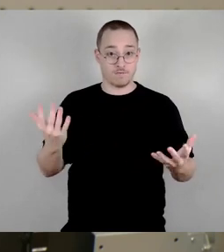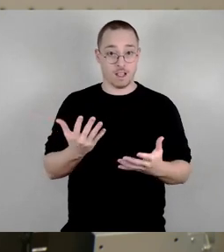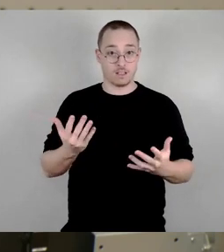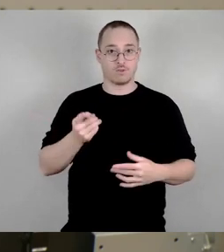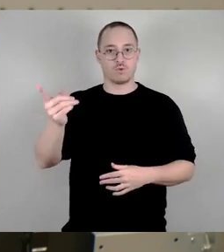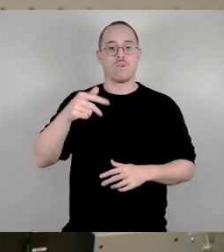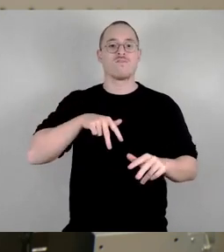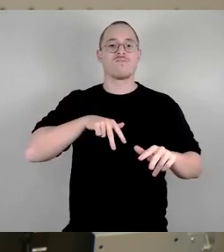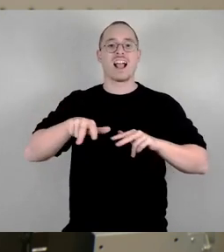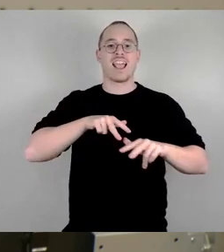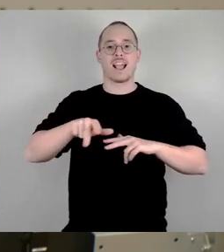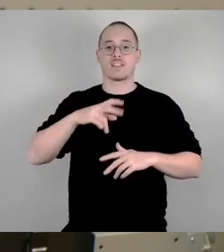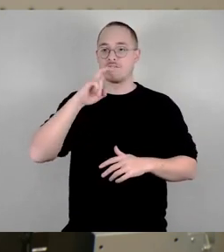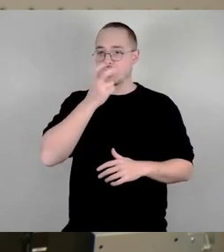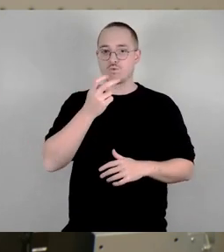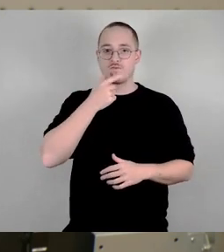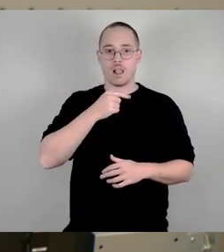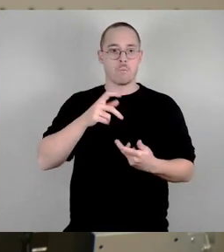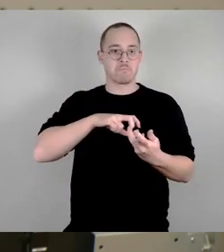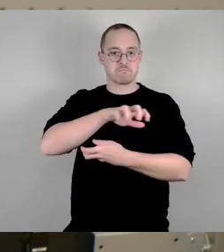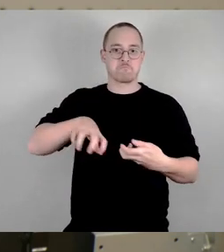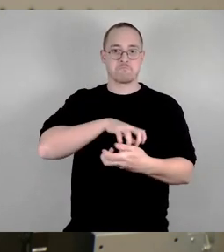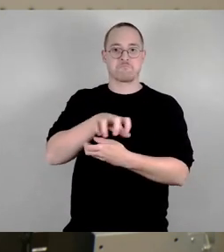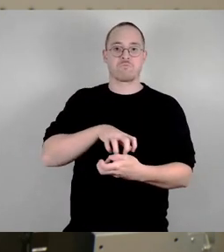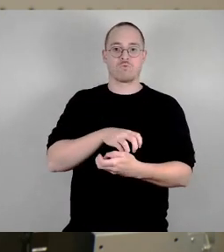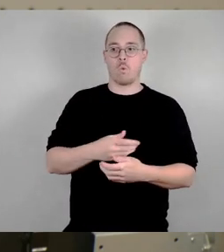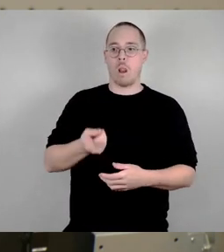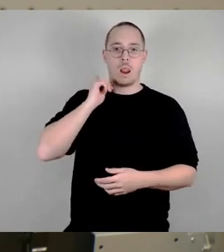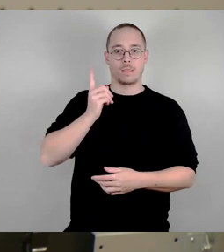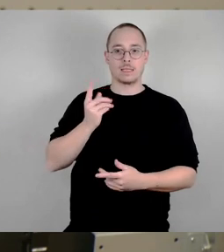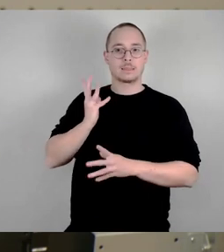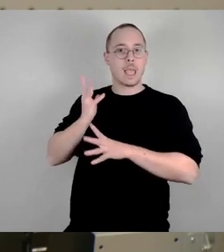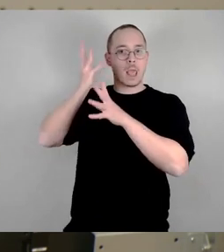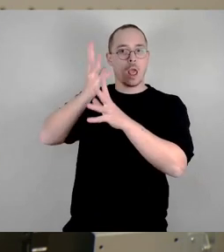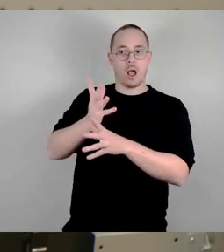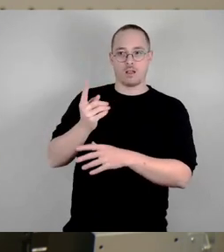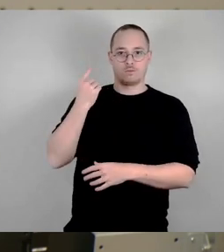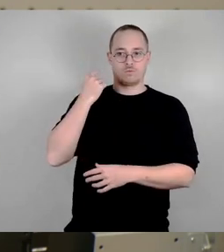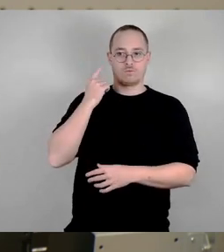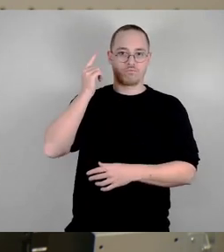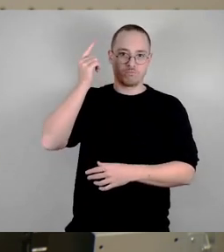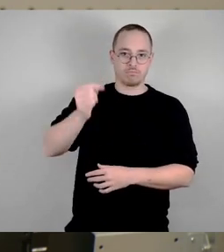gemacht wird, all die Optimierungen der letzten Jahrzehnte über einen Haufen geworfen werden und einfach mal was komplett Neues probiert wird.